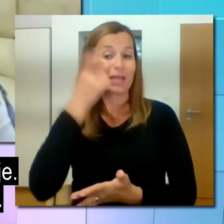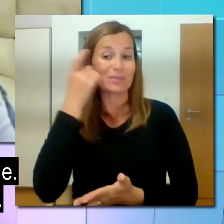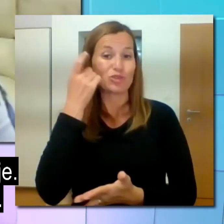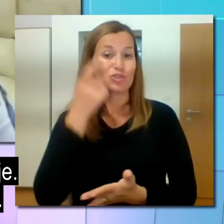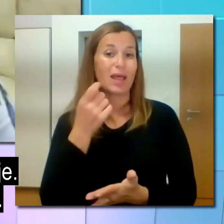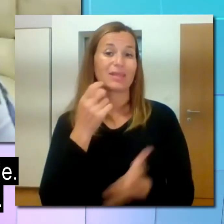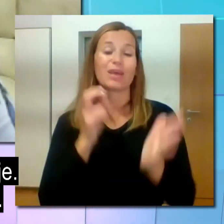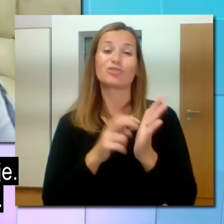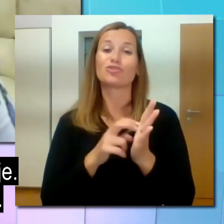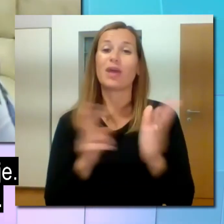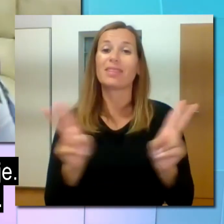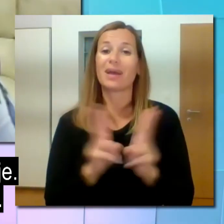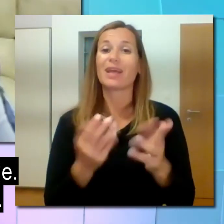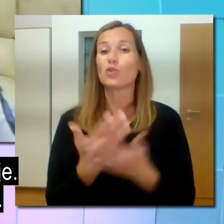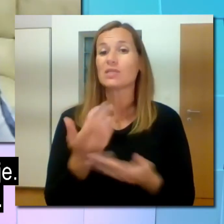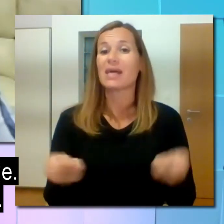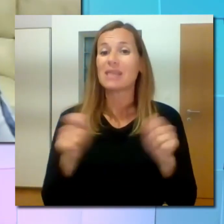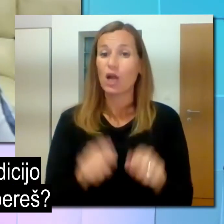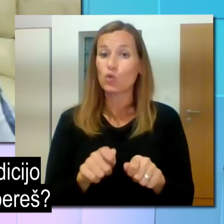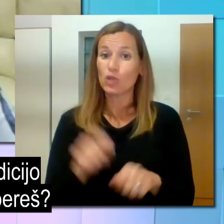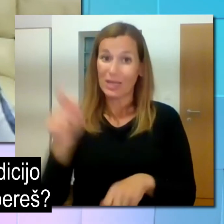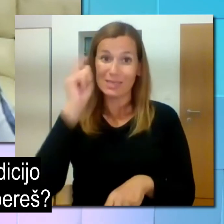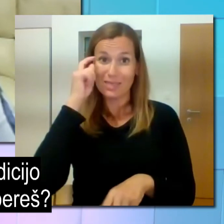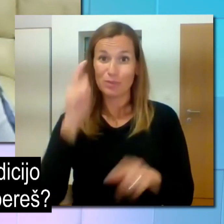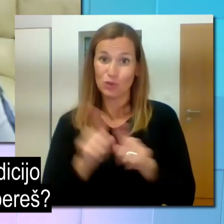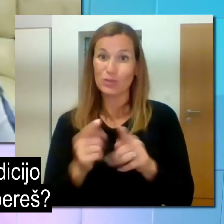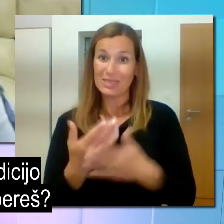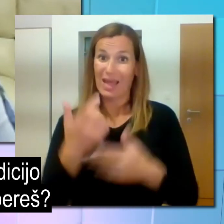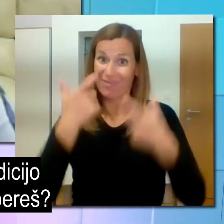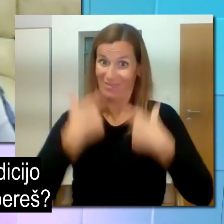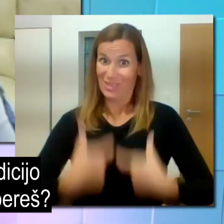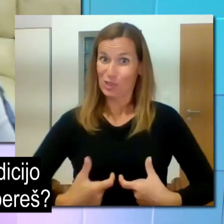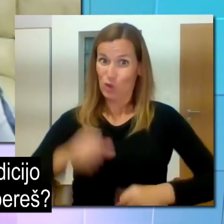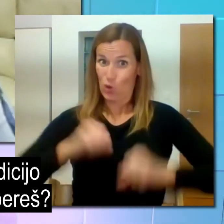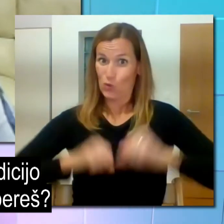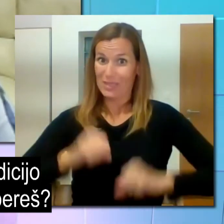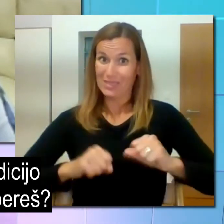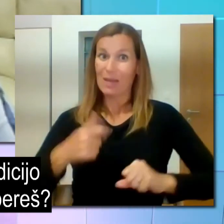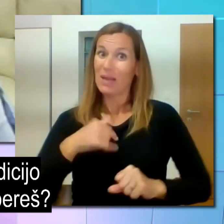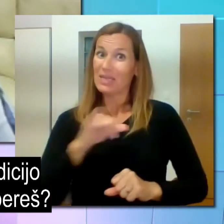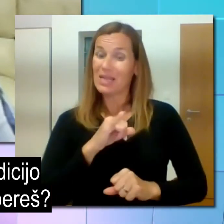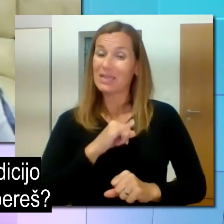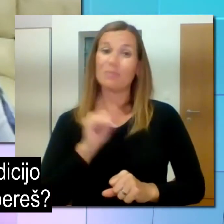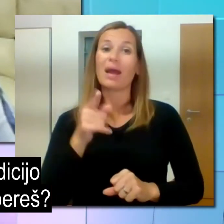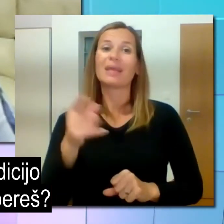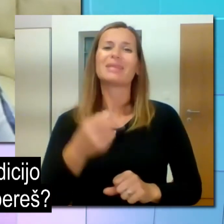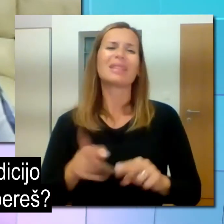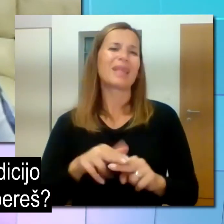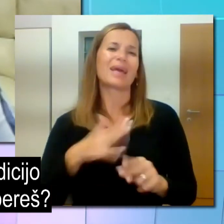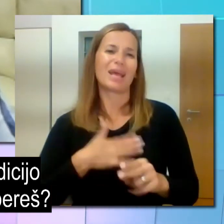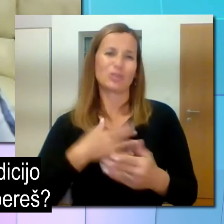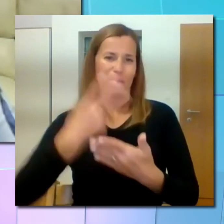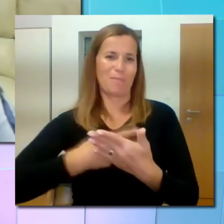razmišljanje, mogoče še za konec. Skrbiš tudi za fizično kondicijo in zanima me mogoče, kaj